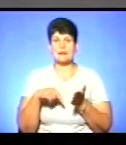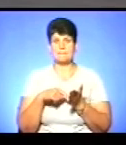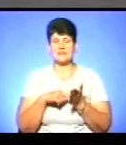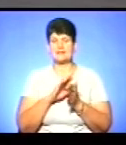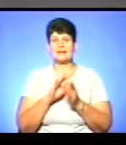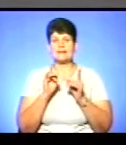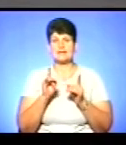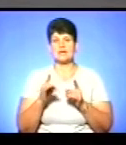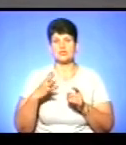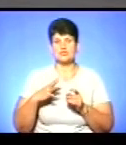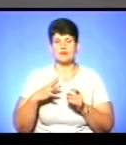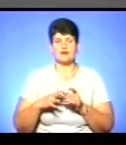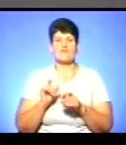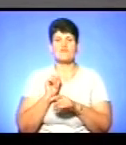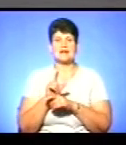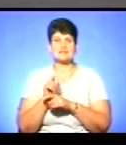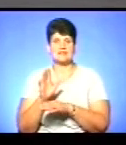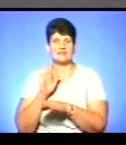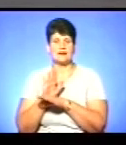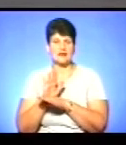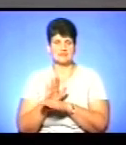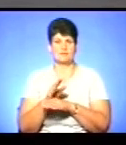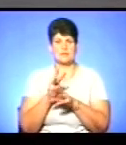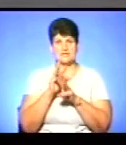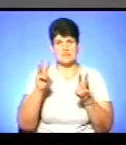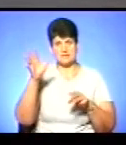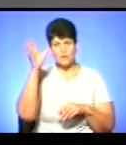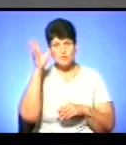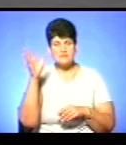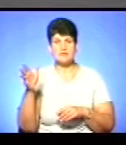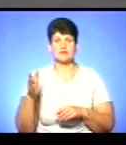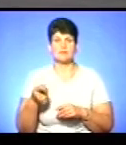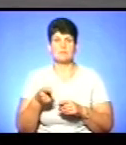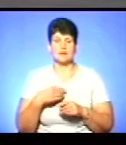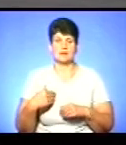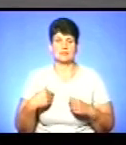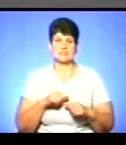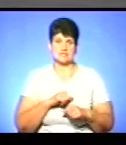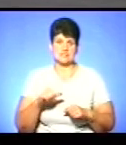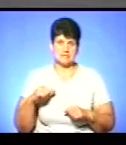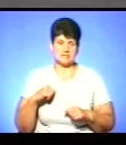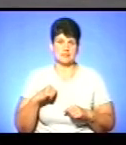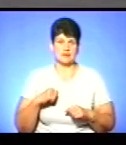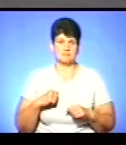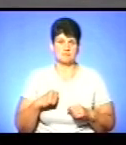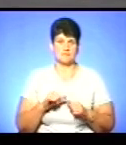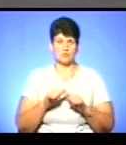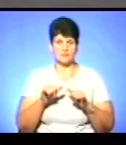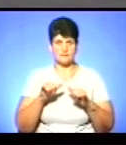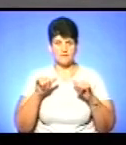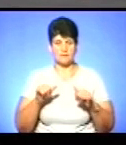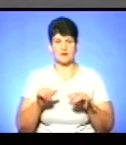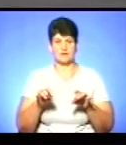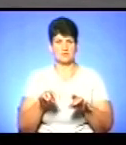просто очікує якихось вказівок і наказів від Міністерства освіти, ми самі генеруємо рішення, які